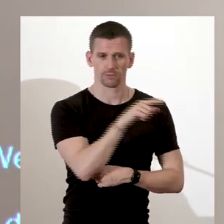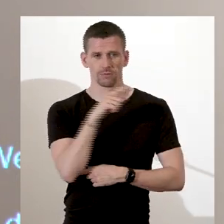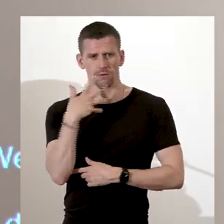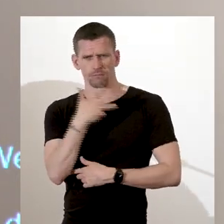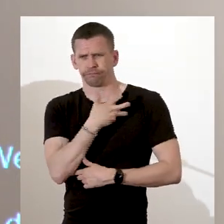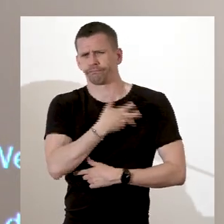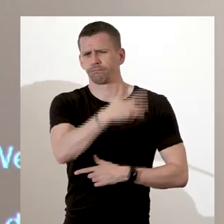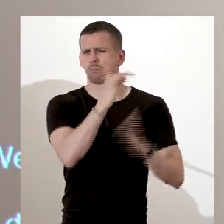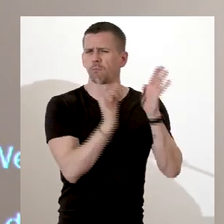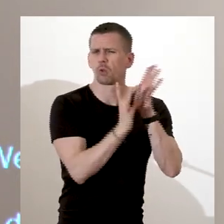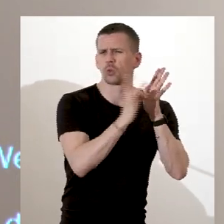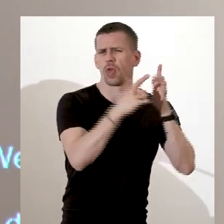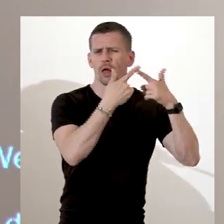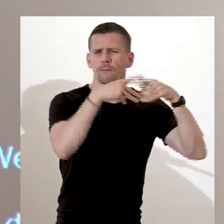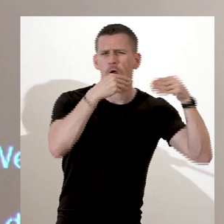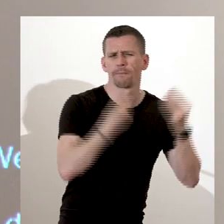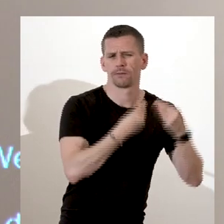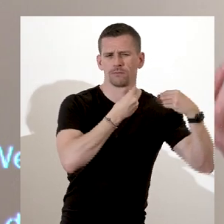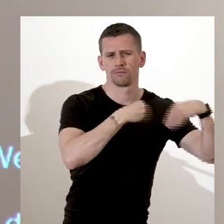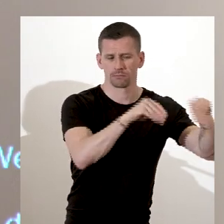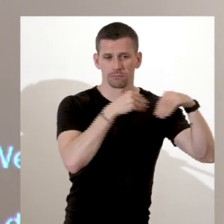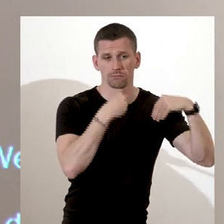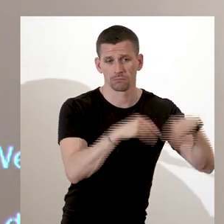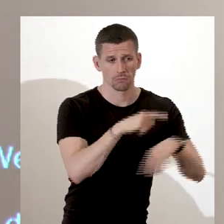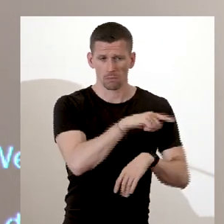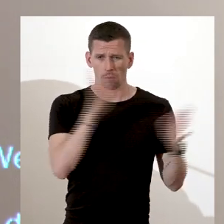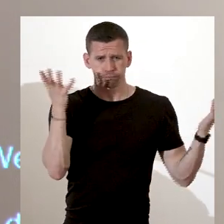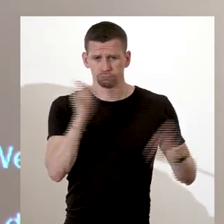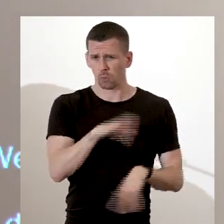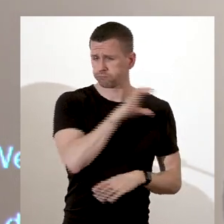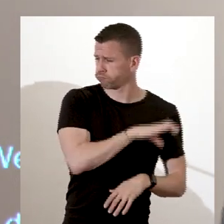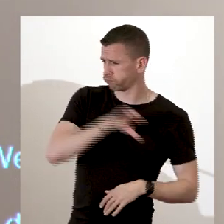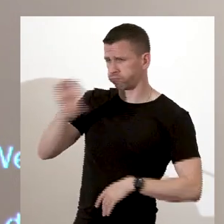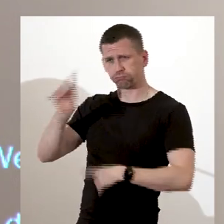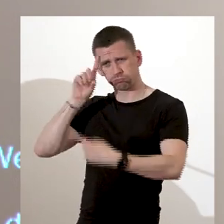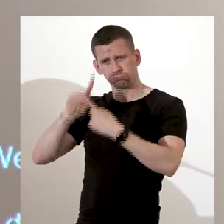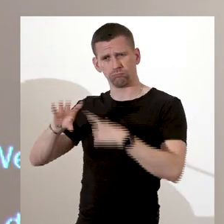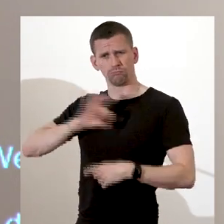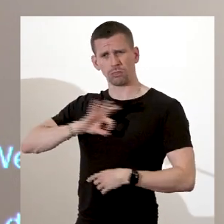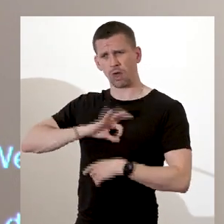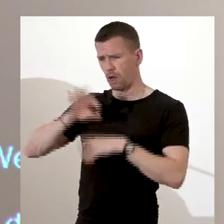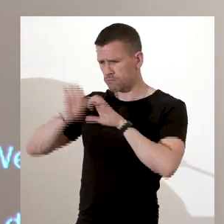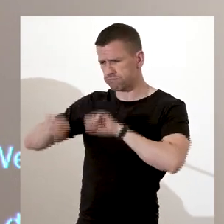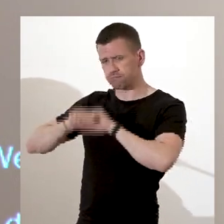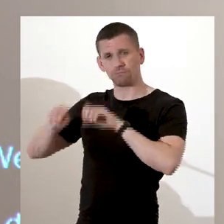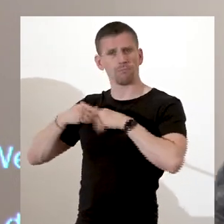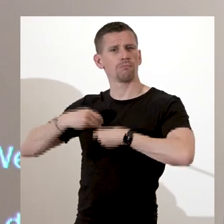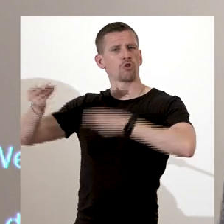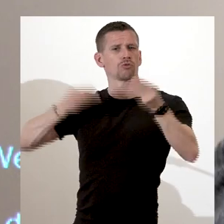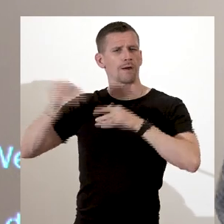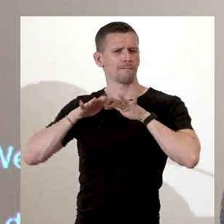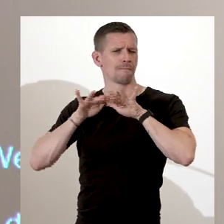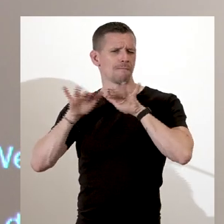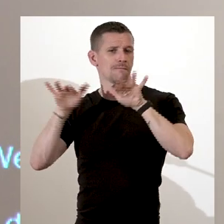s'avancer finalement dans la fabrication de médailles qui pourront circuler finalement dans l'espace de